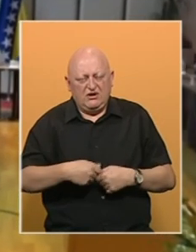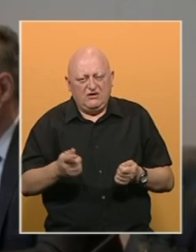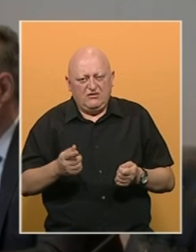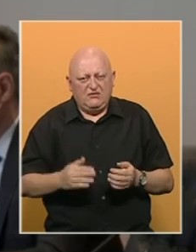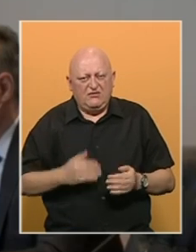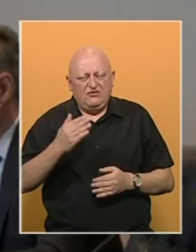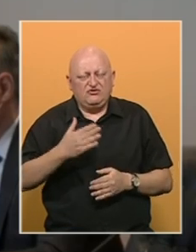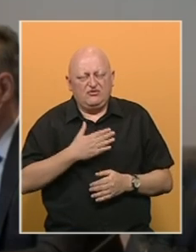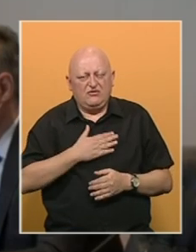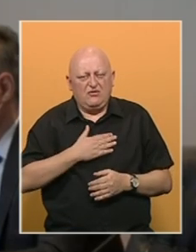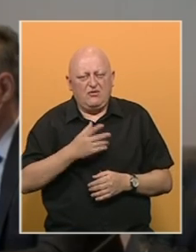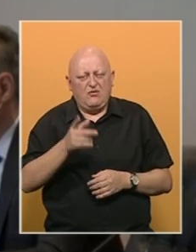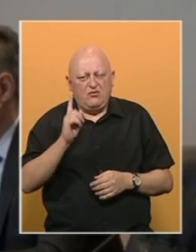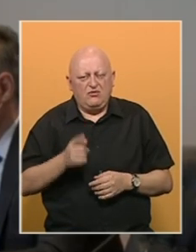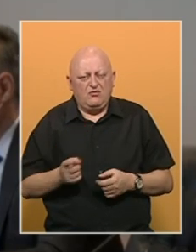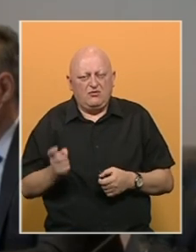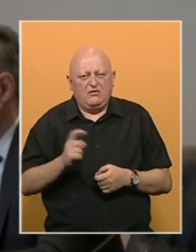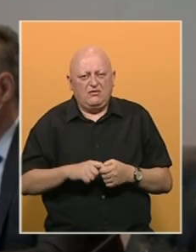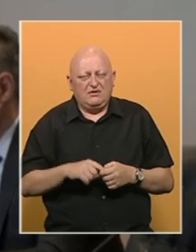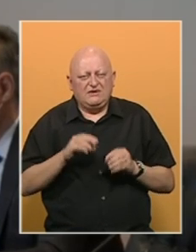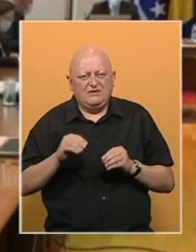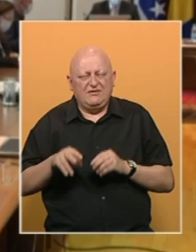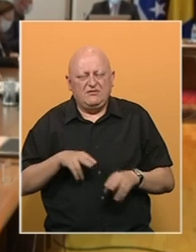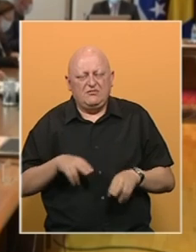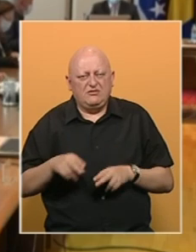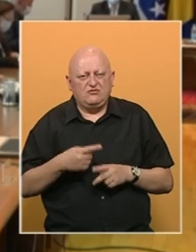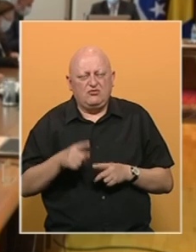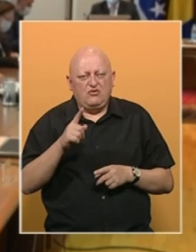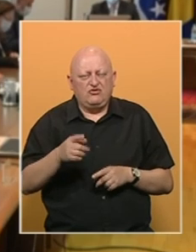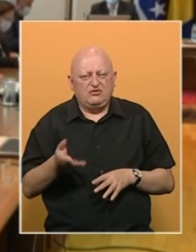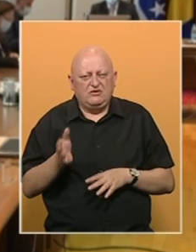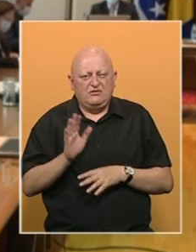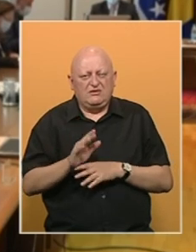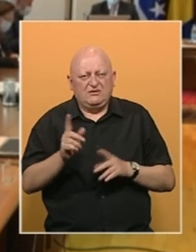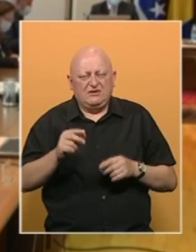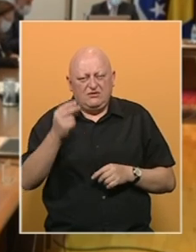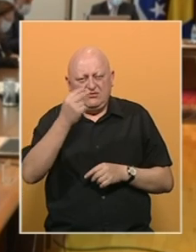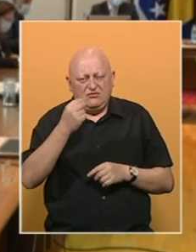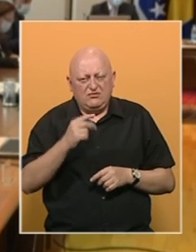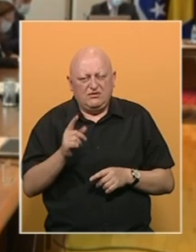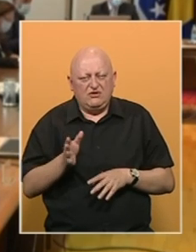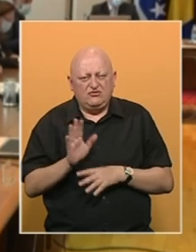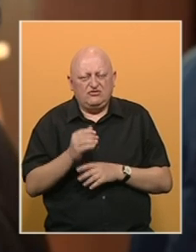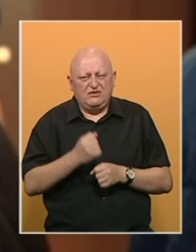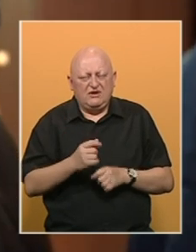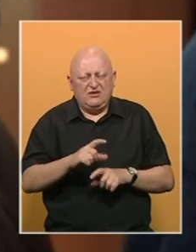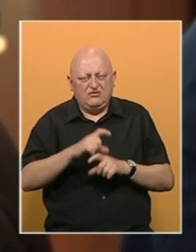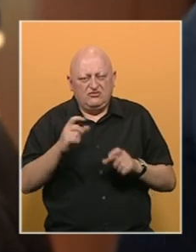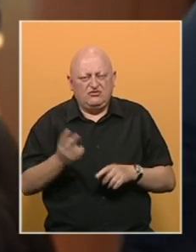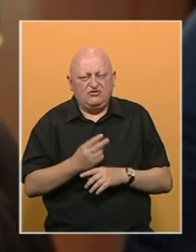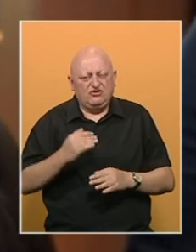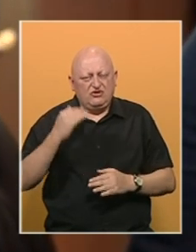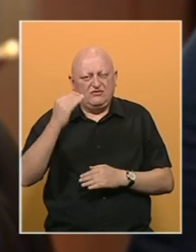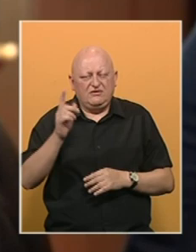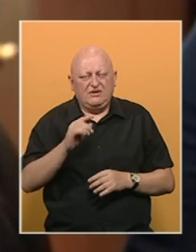odnosno više za sebe, onda bi se morao uključiti i savjet ministara. Zbog toga što predstavnici iz Republike Srpske ne učestvuju u radu institucija na državnom